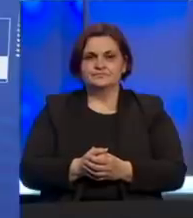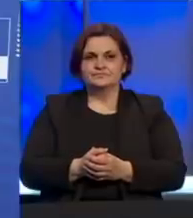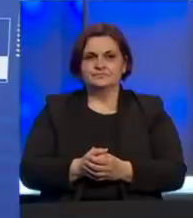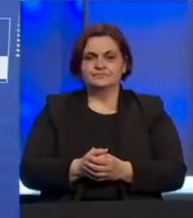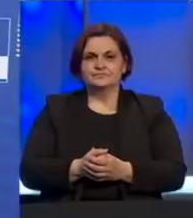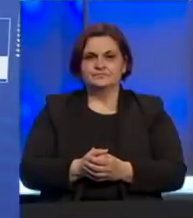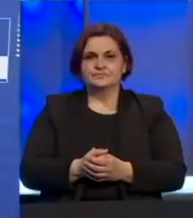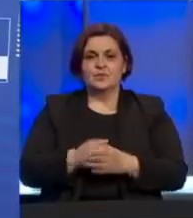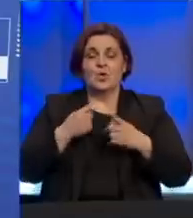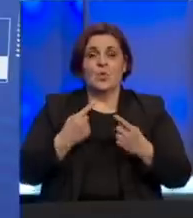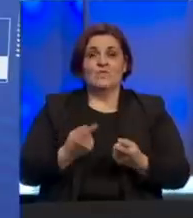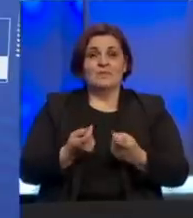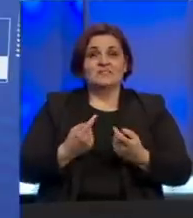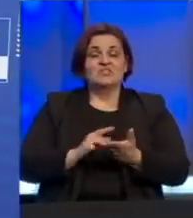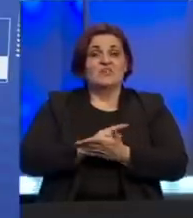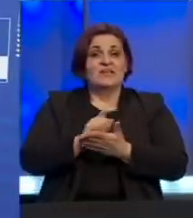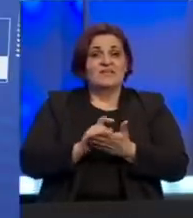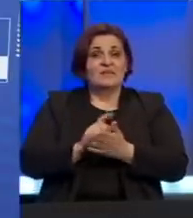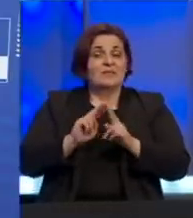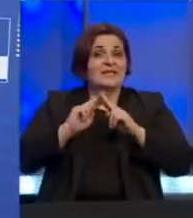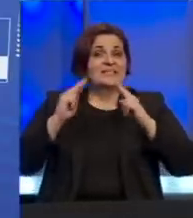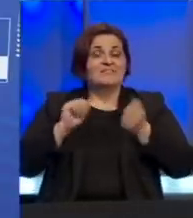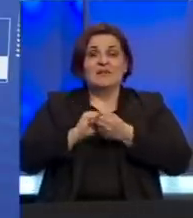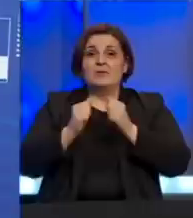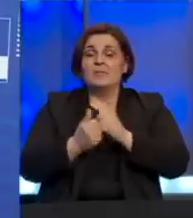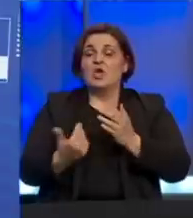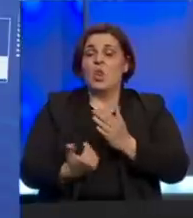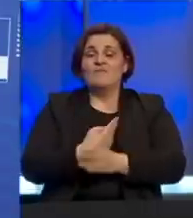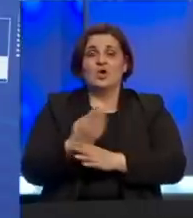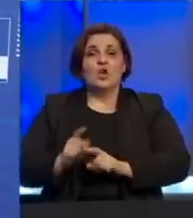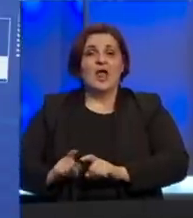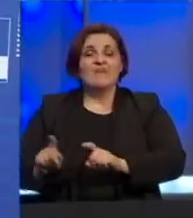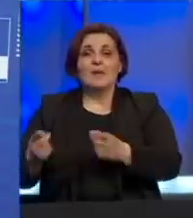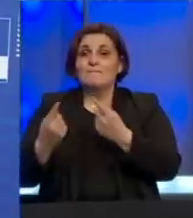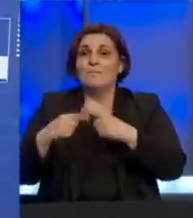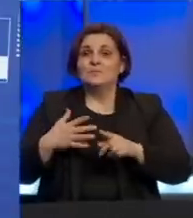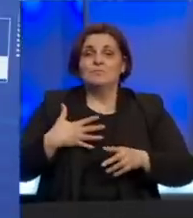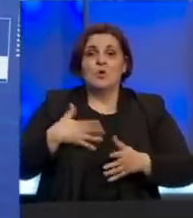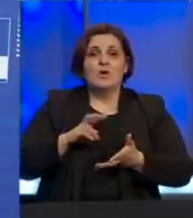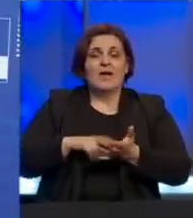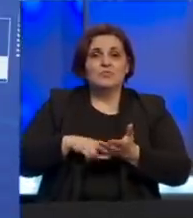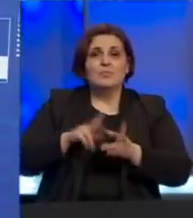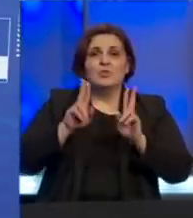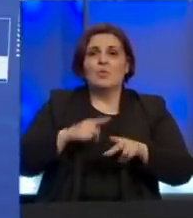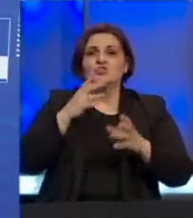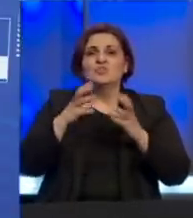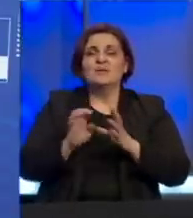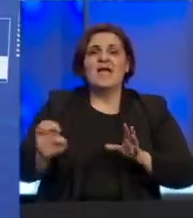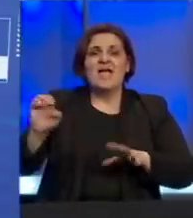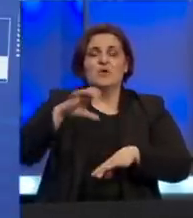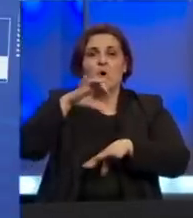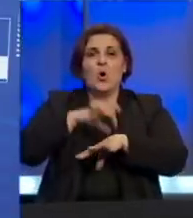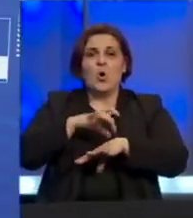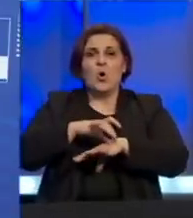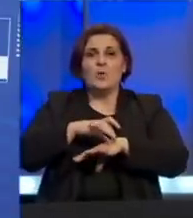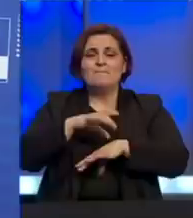U ovim izazovnim vremenima kada se cijeli svijet bori s novim koronavirusom posebno me raduje što mogu reći da će tim evropskih liječnika